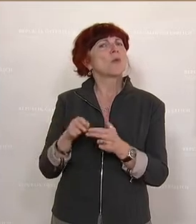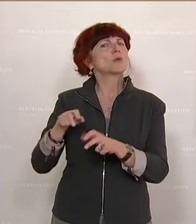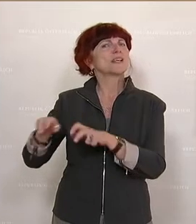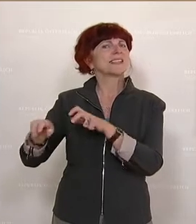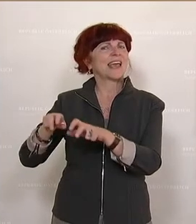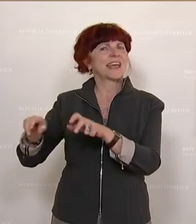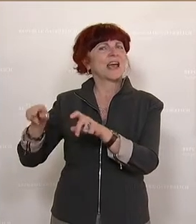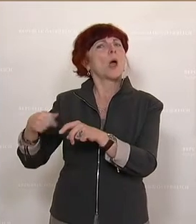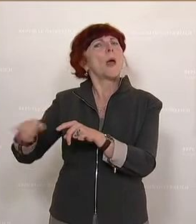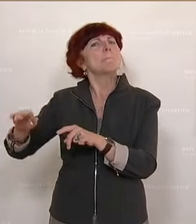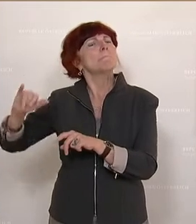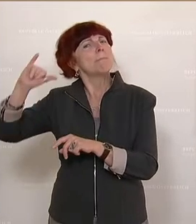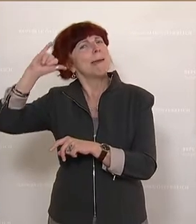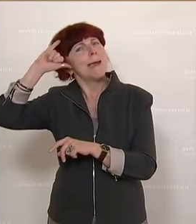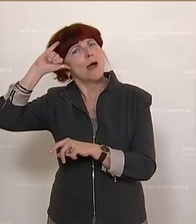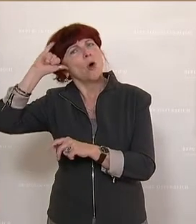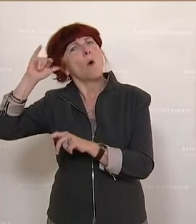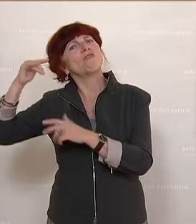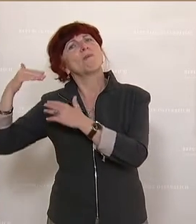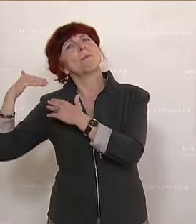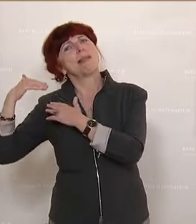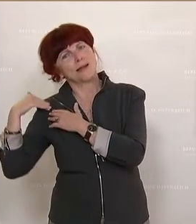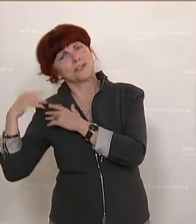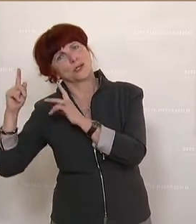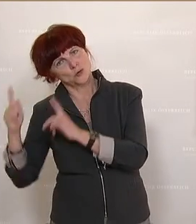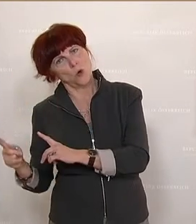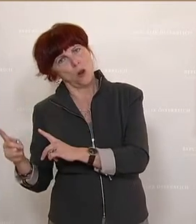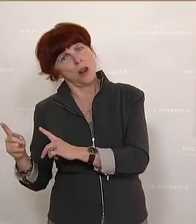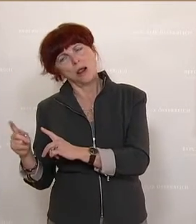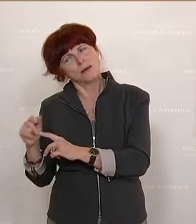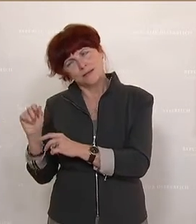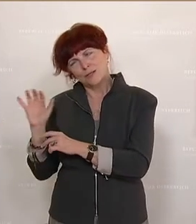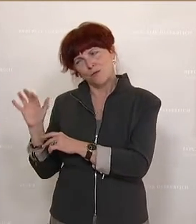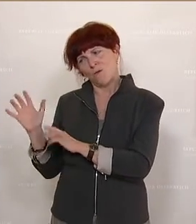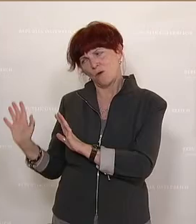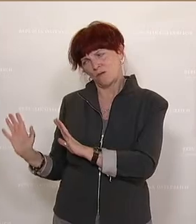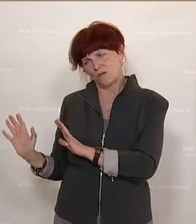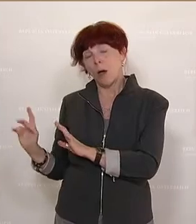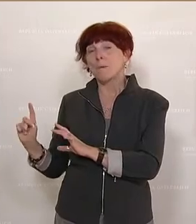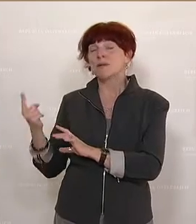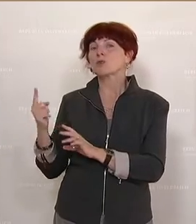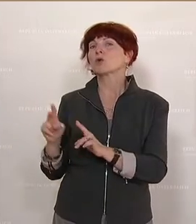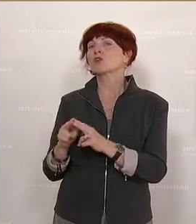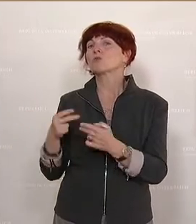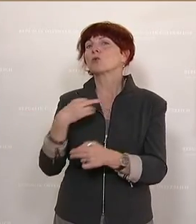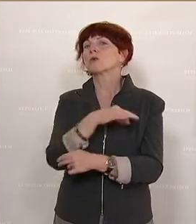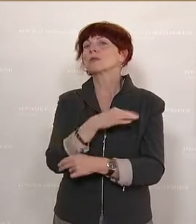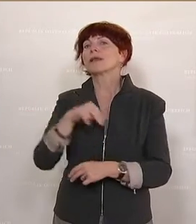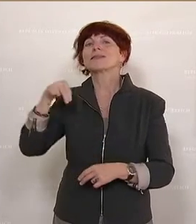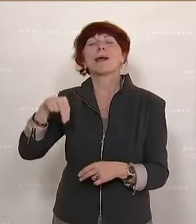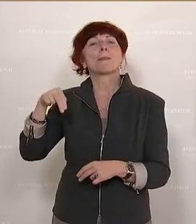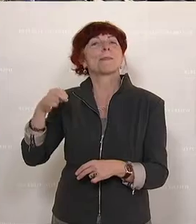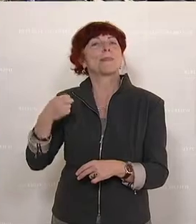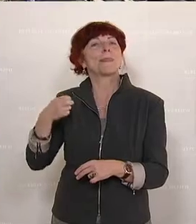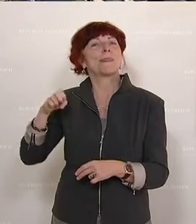tieferer Intellektualität, Sachverstand und so weiter, also wirklich nicht vorwerfen, auch gerade den Bundeskanzler Nehammer nicht. Vielmehr